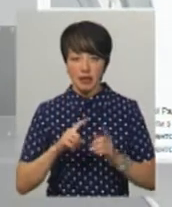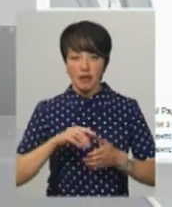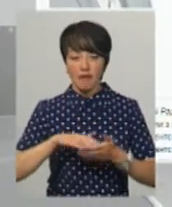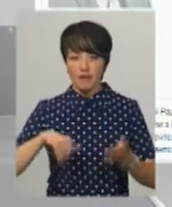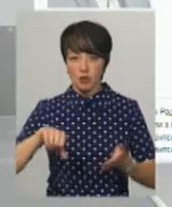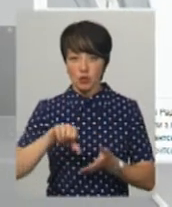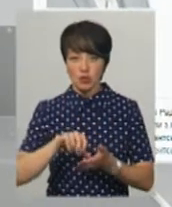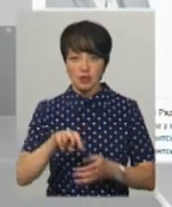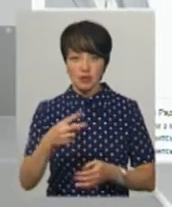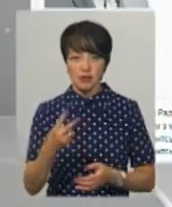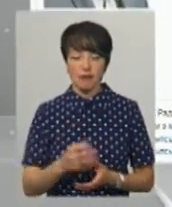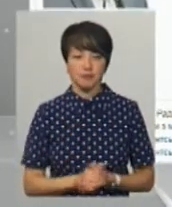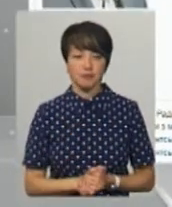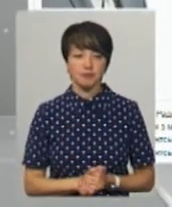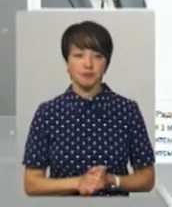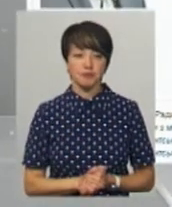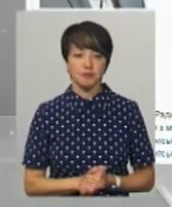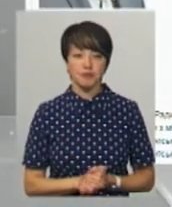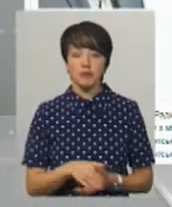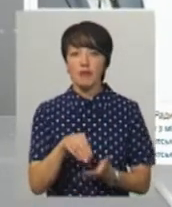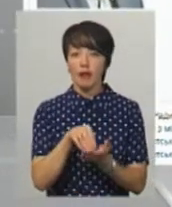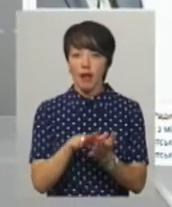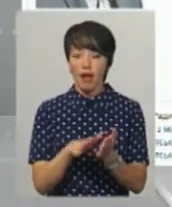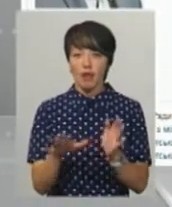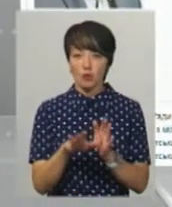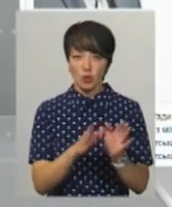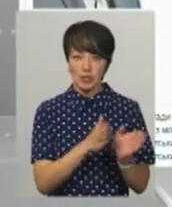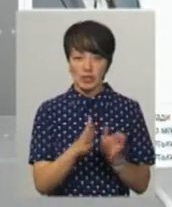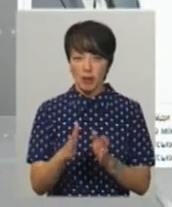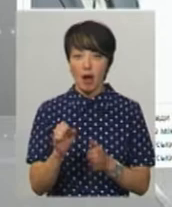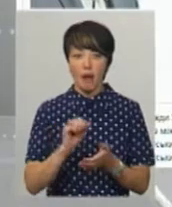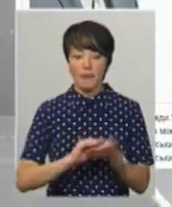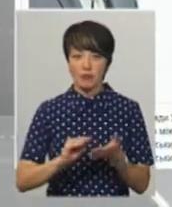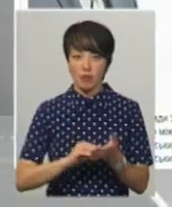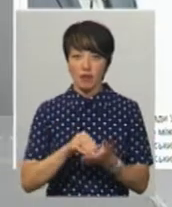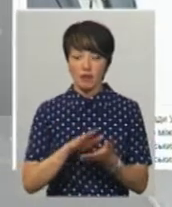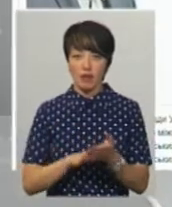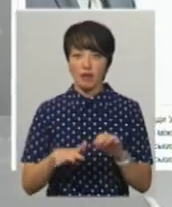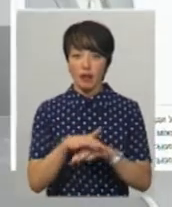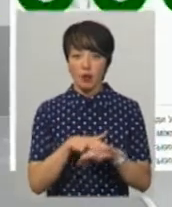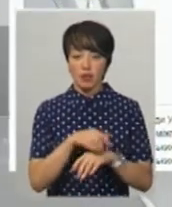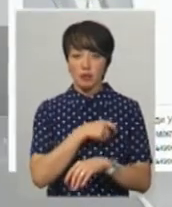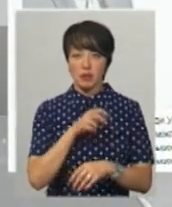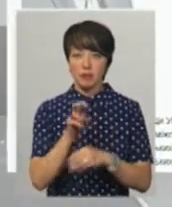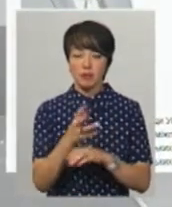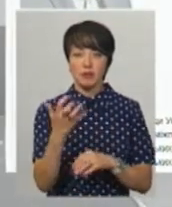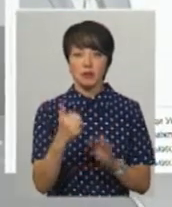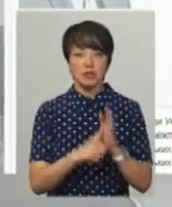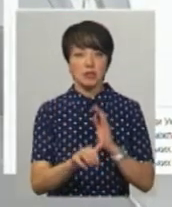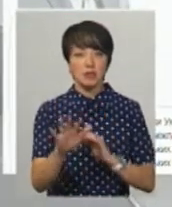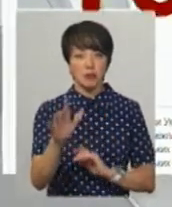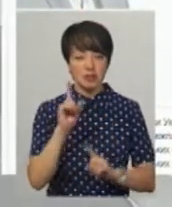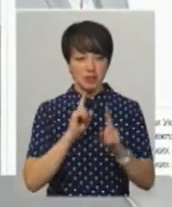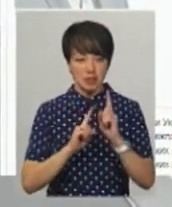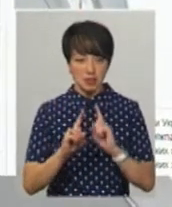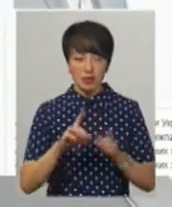відсутній на 22. Це дані реєстрації за допомогою електронної системи. За письмовою реєстрацією народний депутат відвідав 565 пленарних